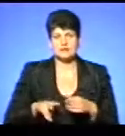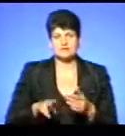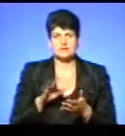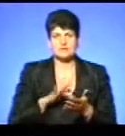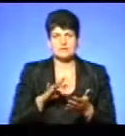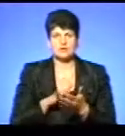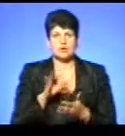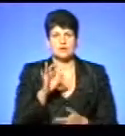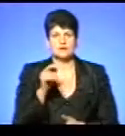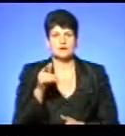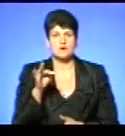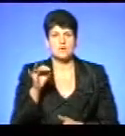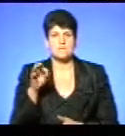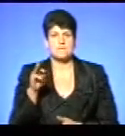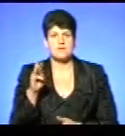Олена Гром'як.